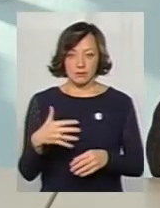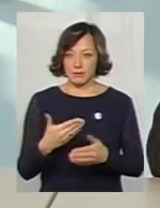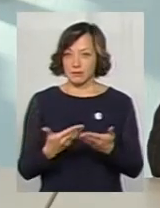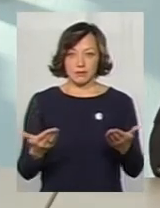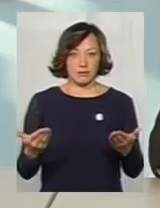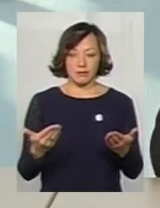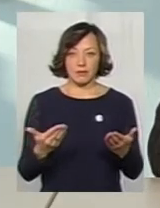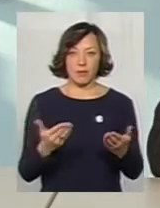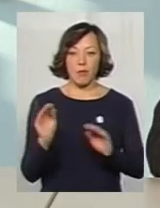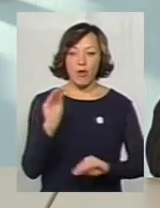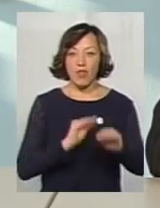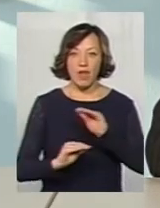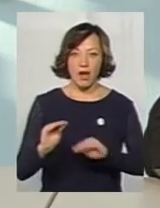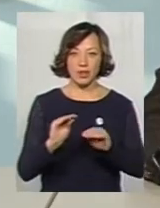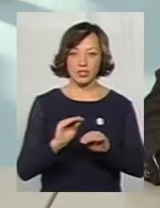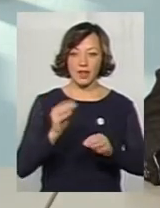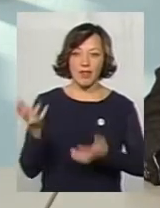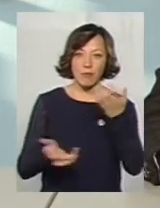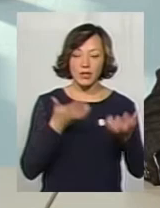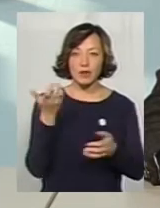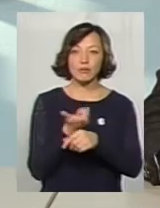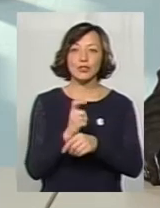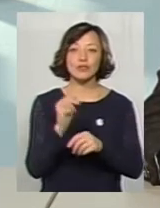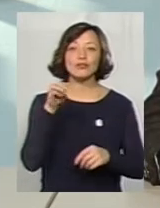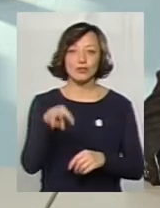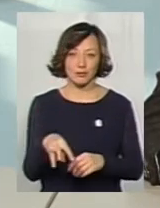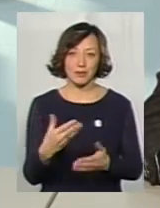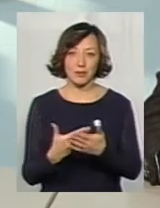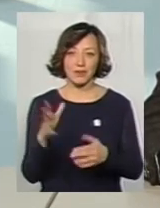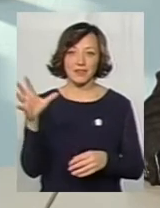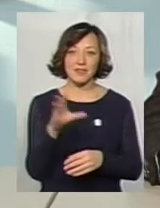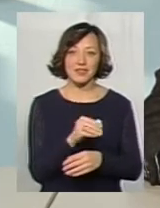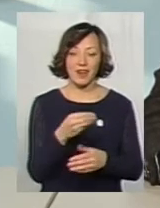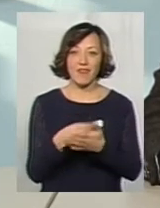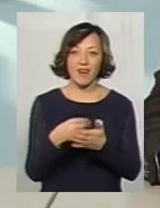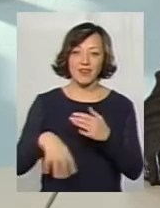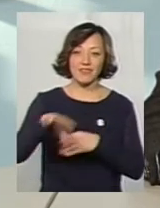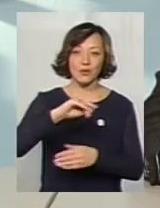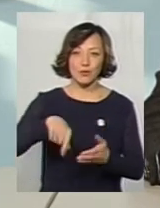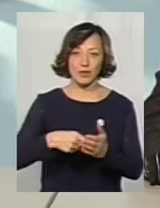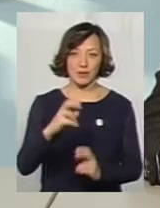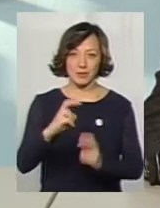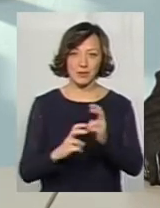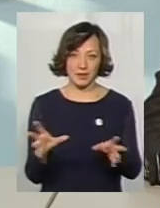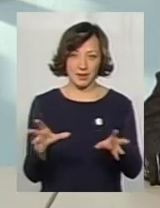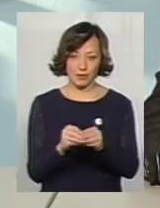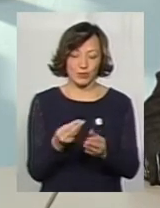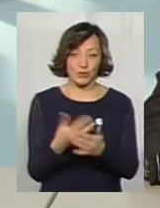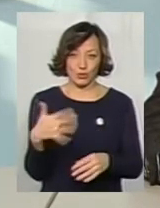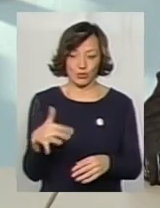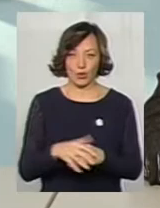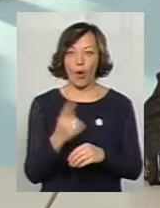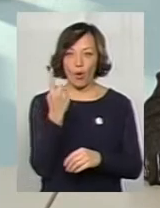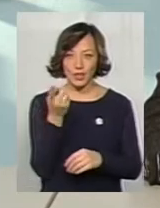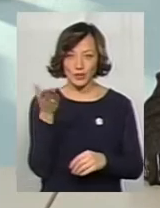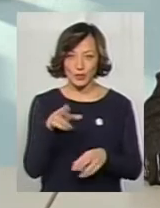тільки техніка, і монтаж-демонтаж, вона вартує більше, ніж, напевно, вся балансова вартість всіх комунальних підприємств разом взятих. Одна